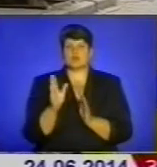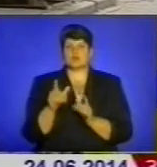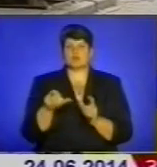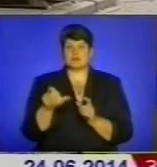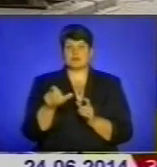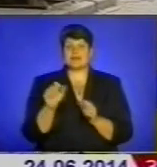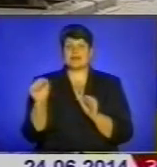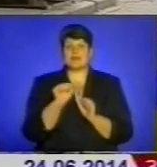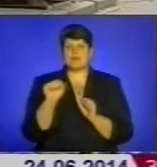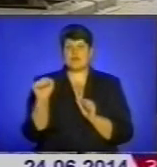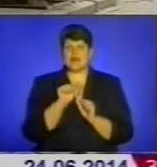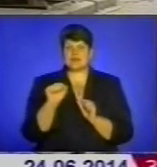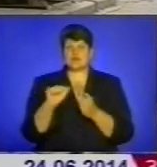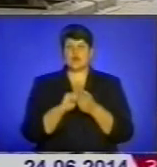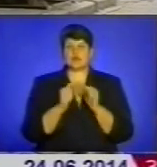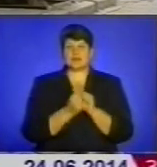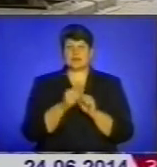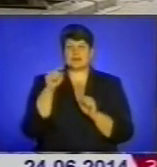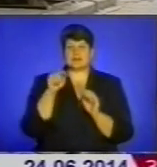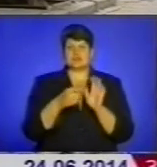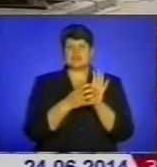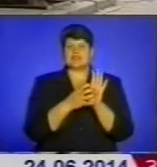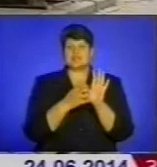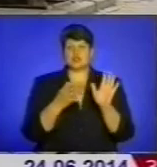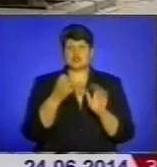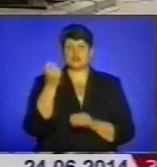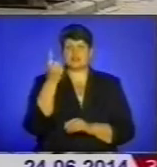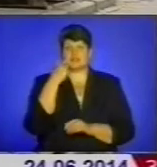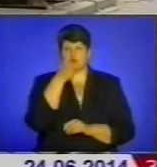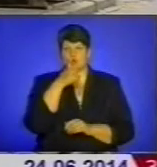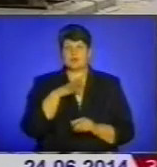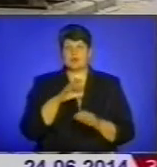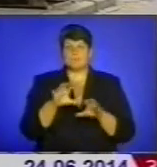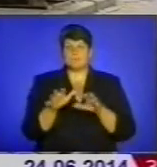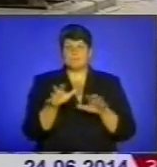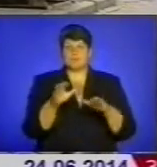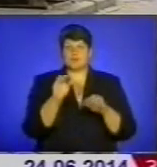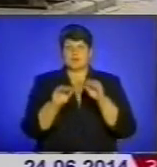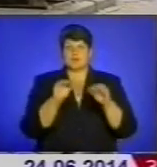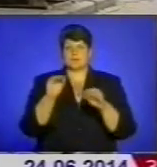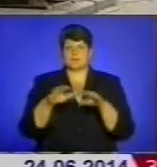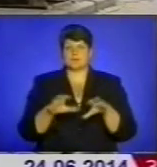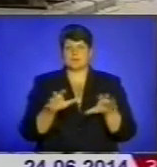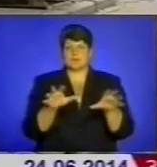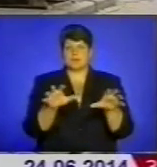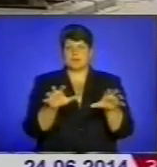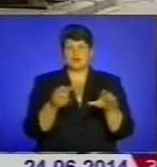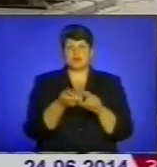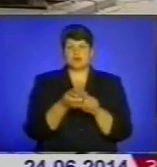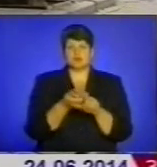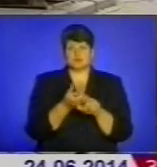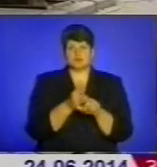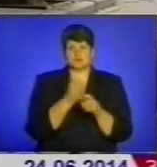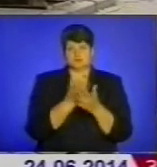Теребовлянського каменю. А в 1911 році була вимощена бруківка, напевно, що якщо не схожа, то десь дуже близька до